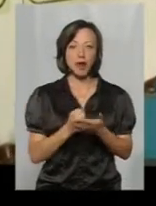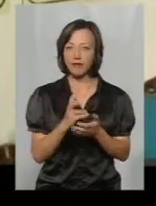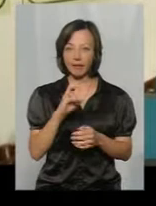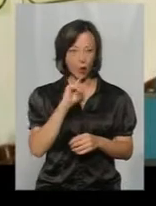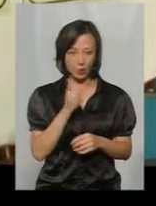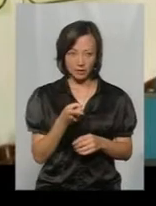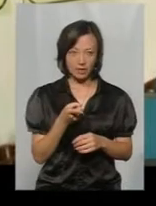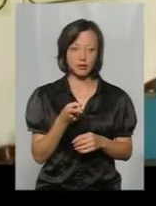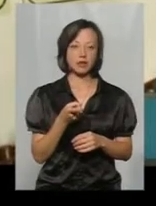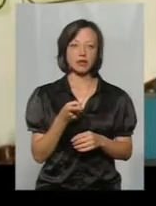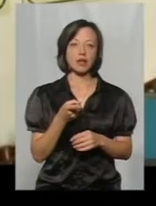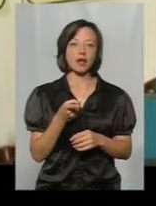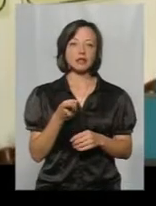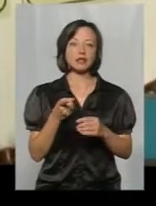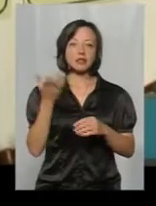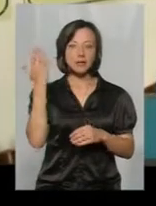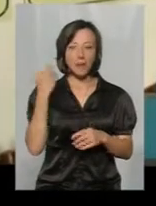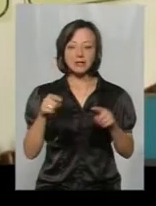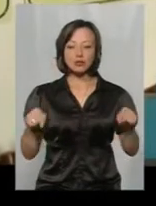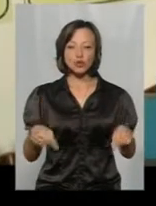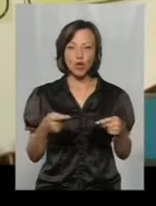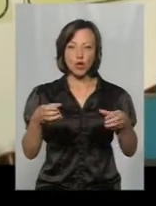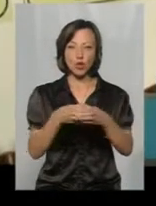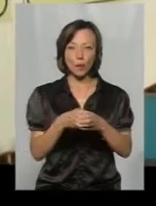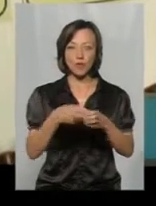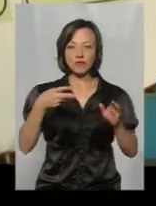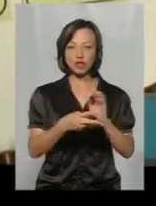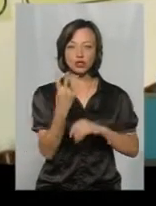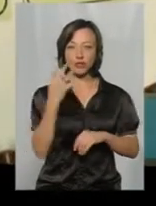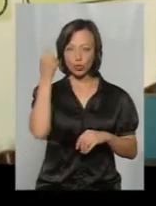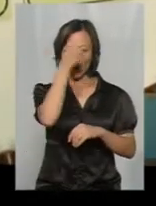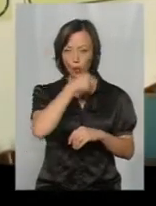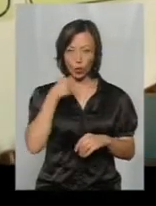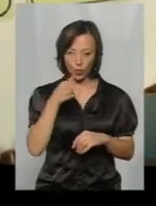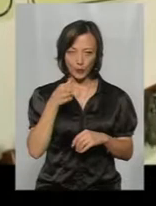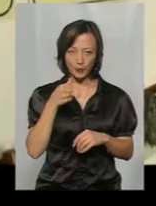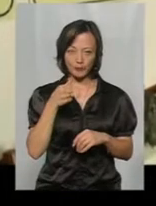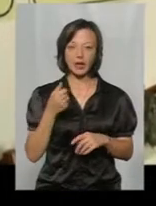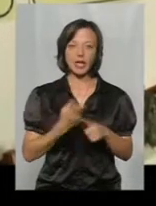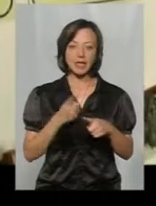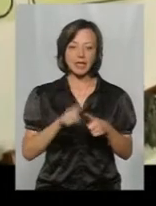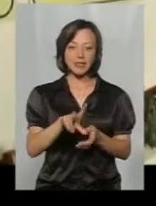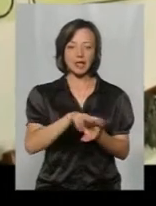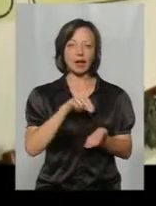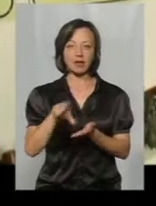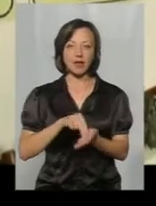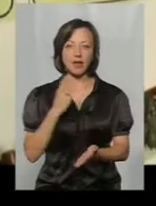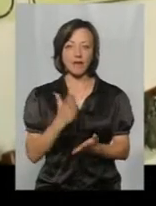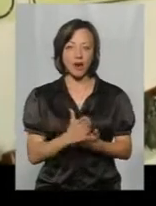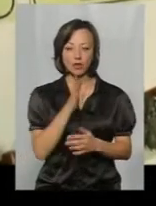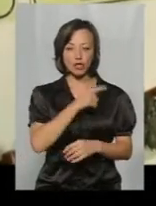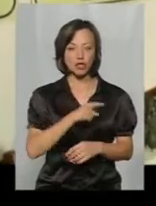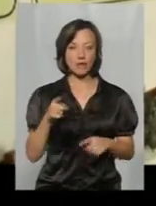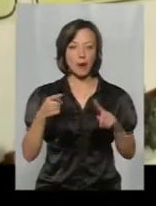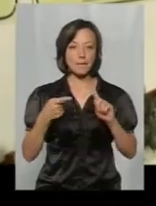один рік, а саме з заснування групи піротехнічних робіт з 2004 року. Дані зразки являються часів